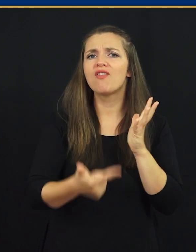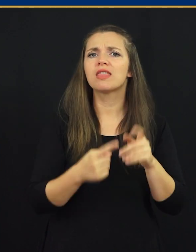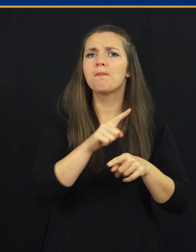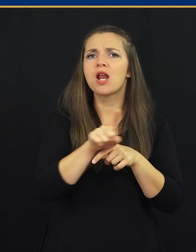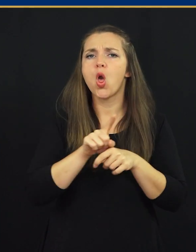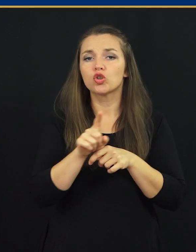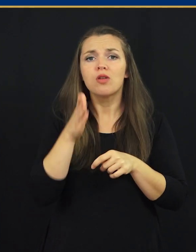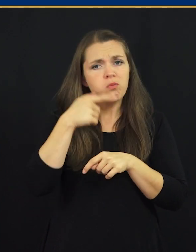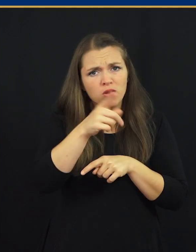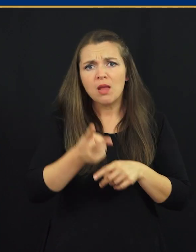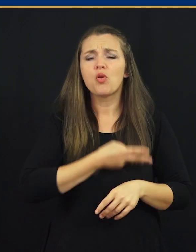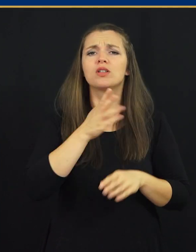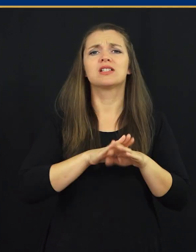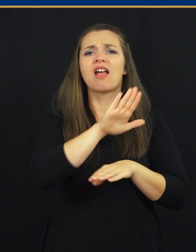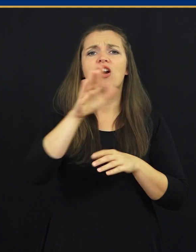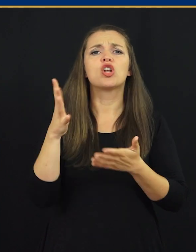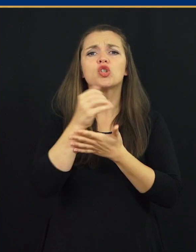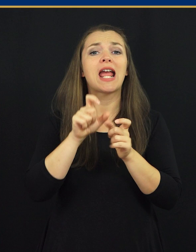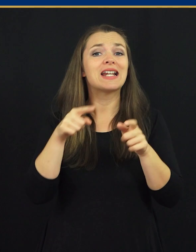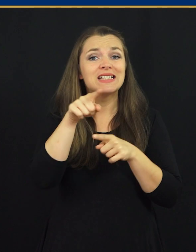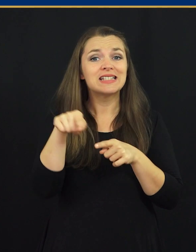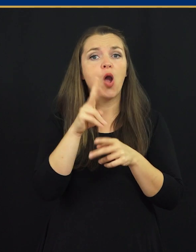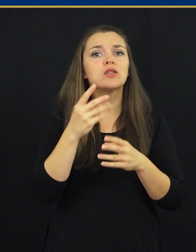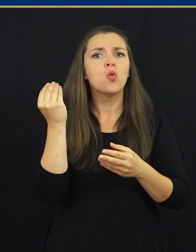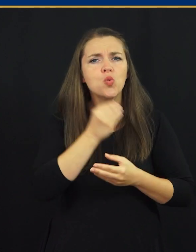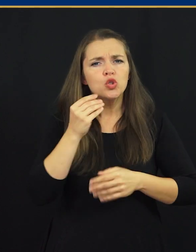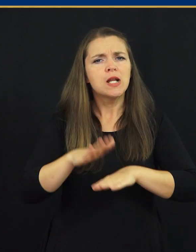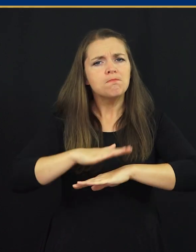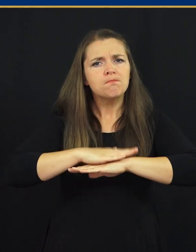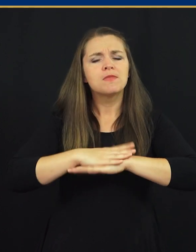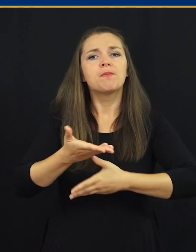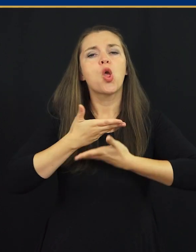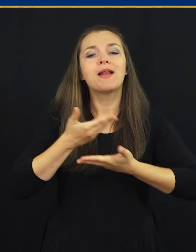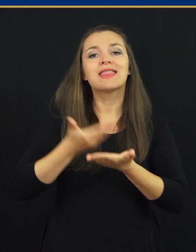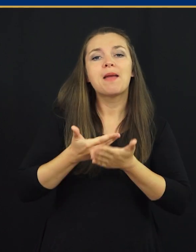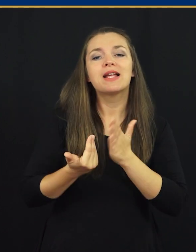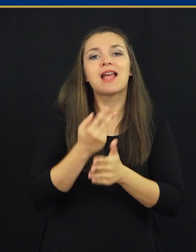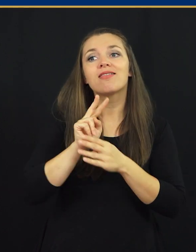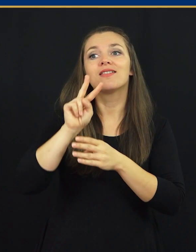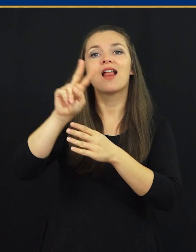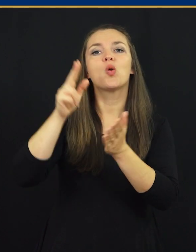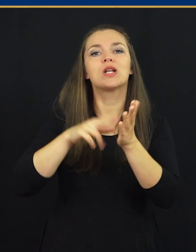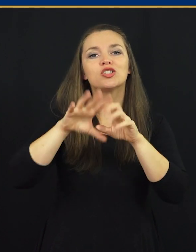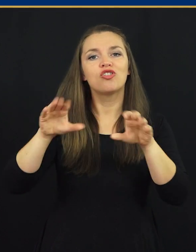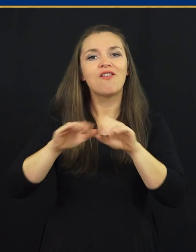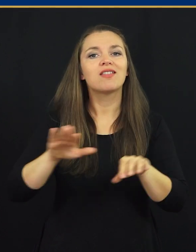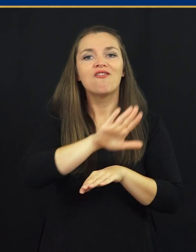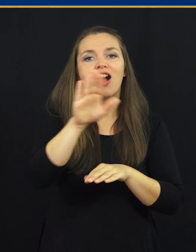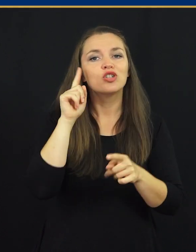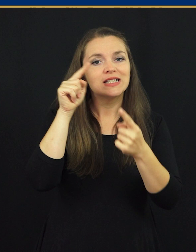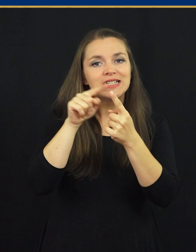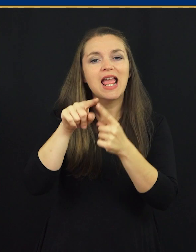vrata številnim priložnostim. Bodite ponosni na svoje dosežke, saj ste s predanim učenjem pridobili temelje za nadaljne